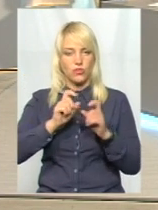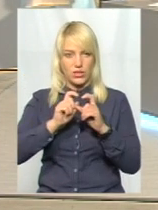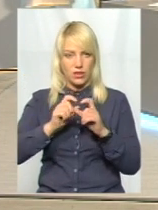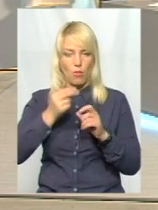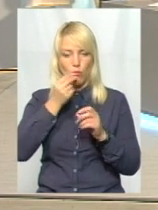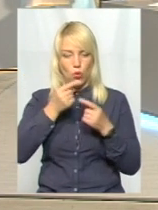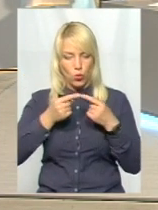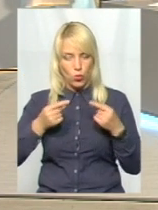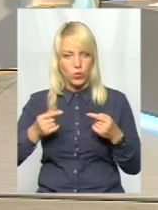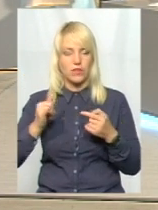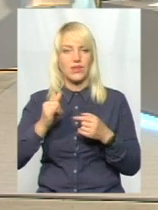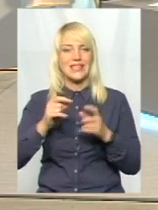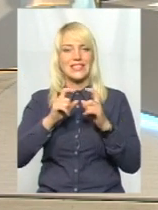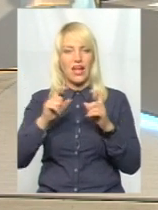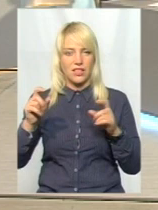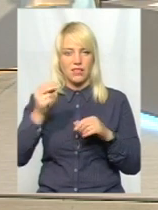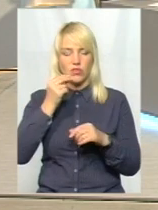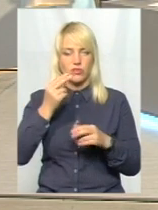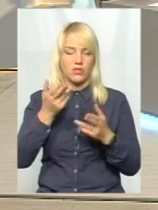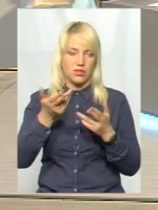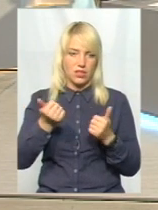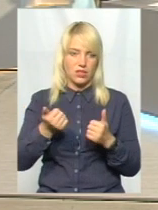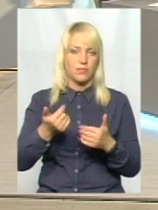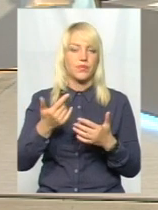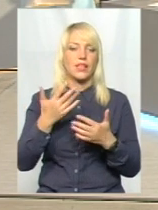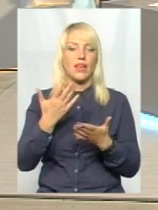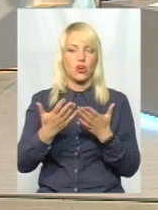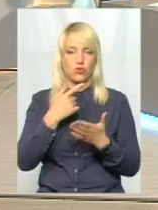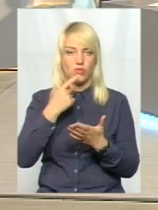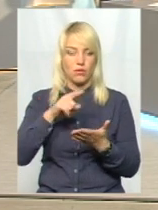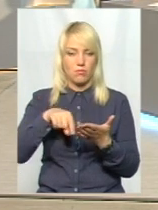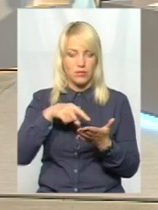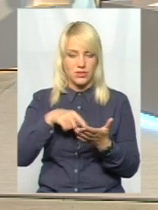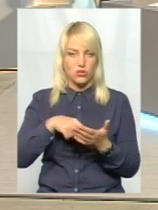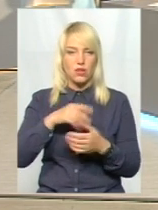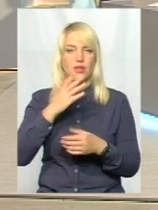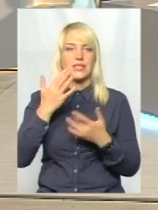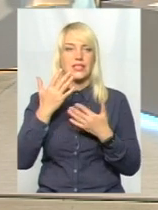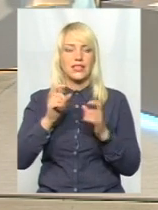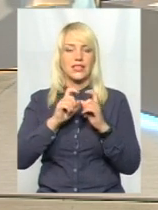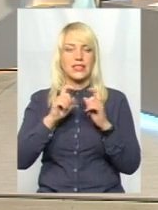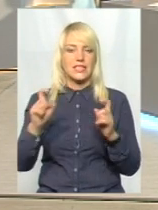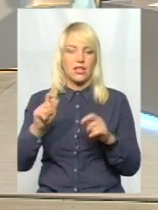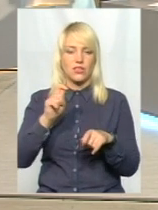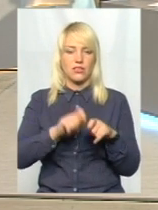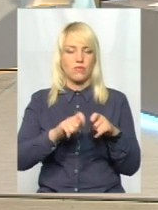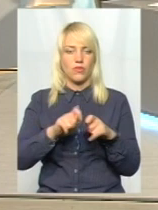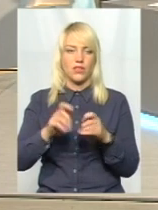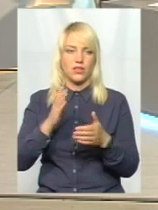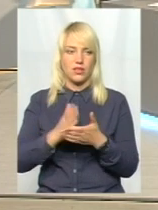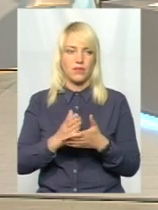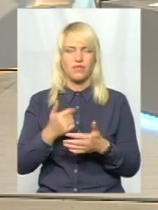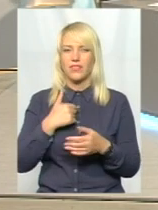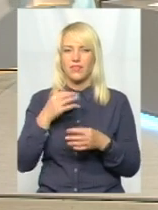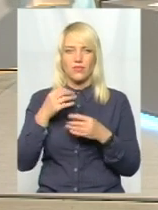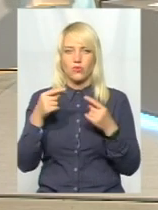Так, так, обов'язково. А якщо брати місто, приблизно скільки закладів громадського харчування? Наразі я не скажу вам по самому місту цифру. Але